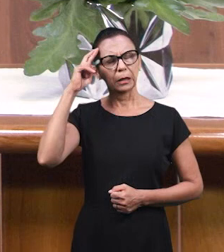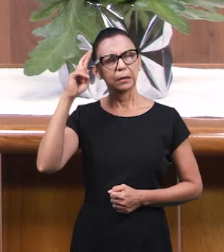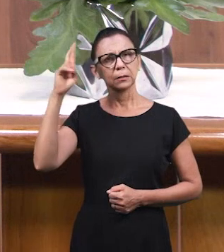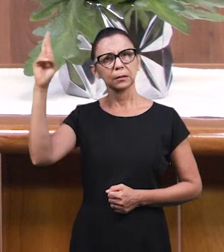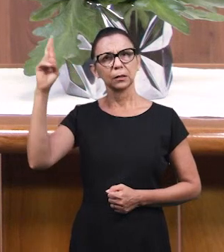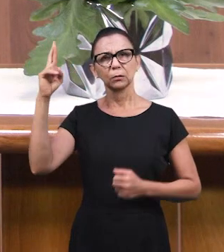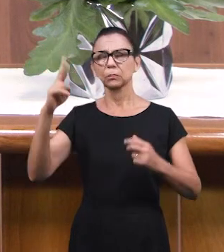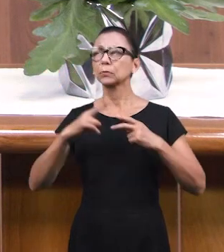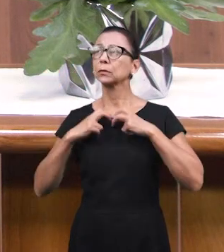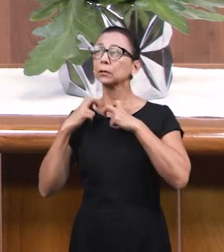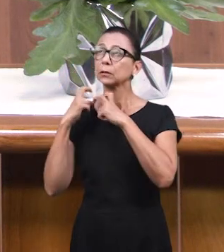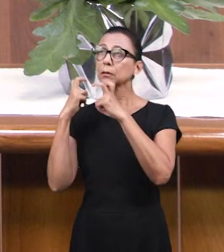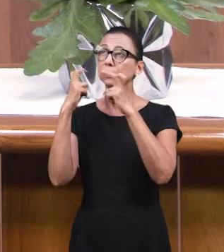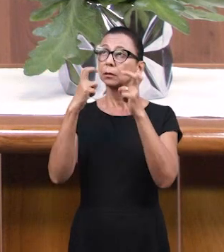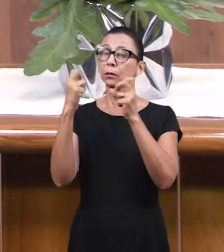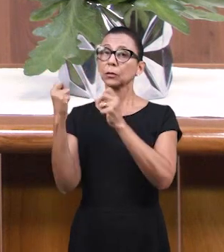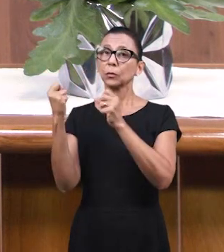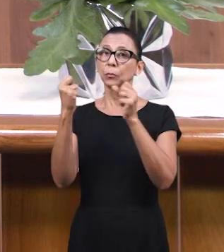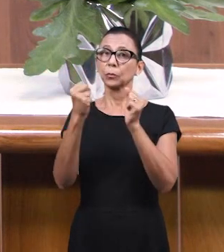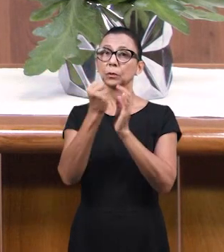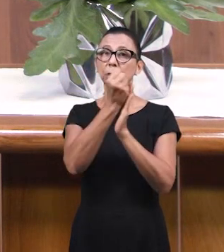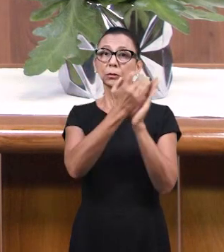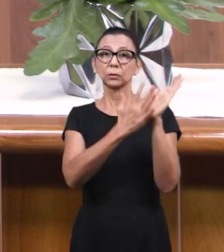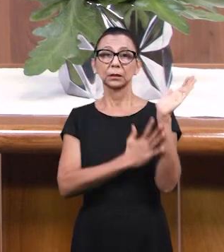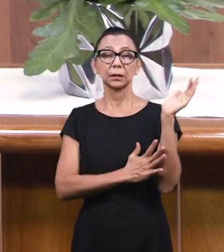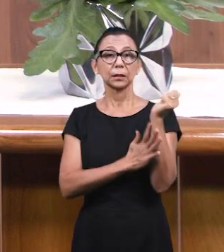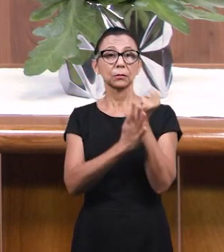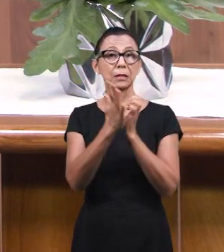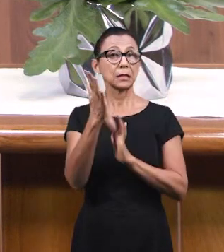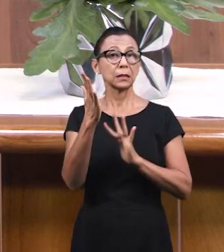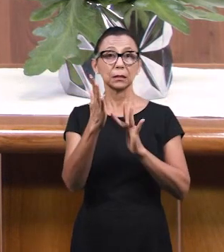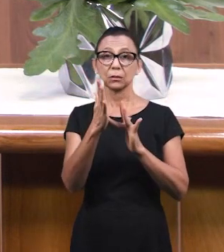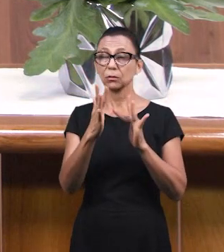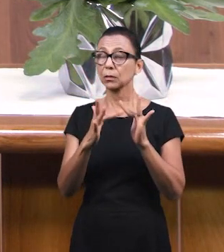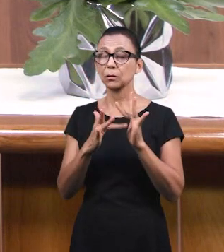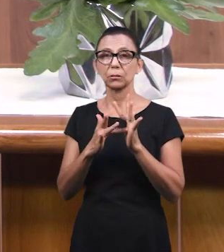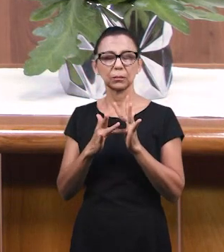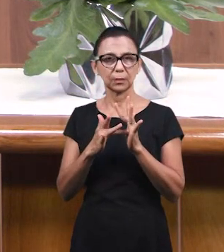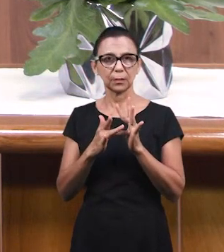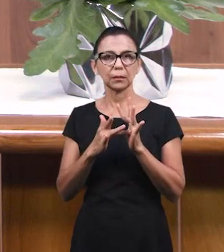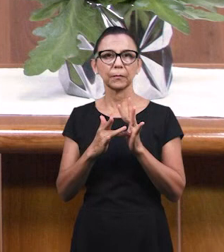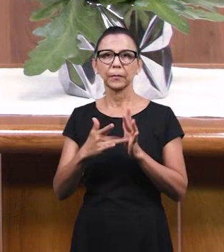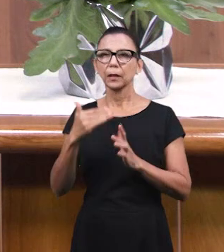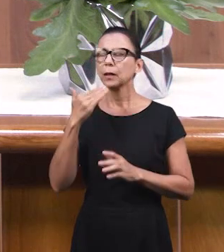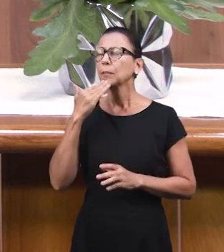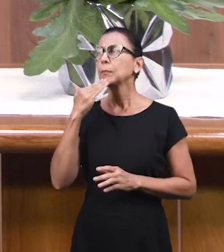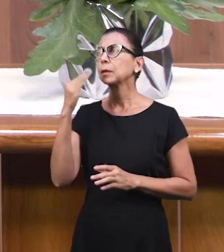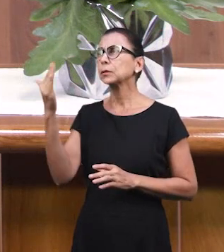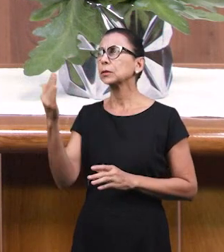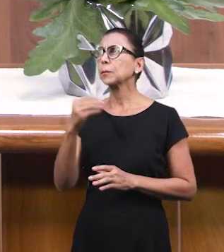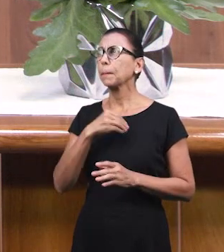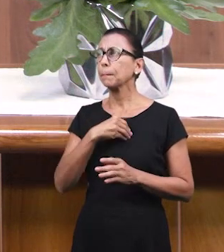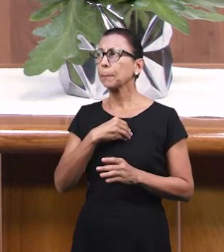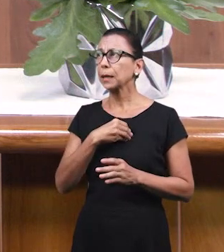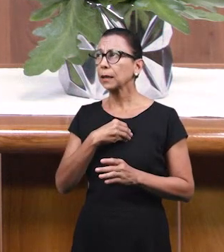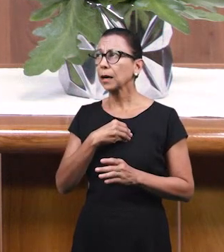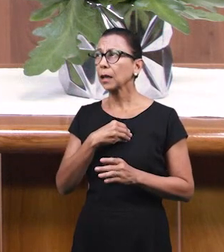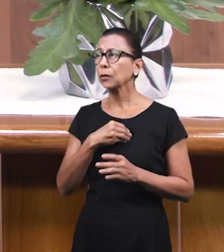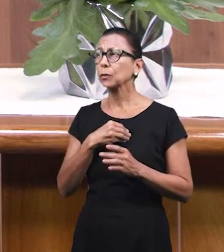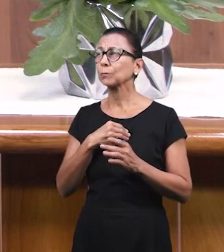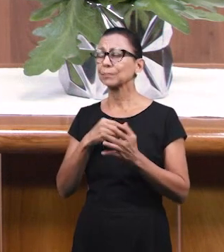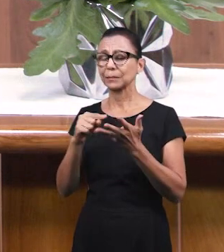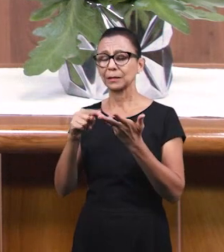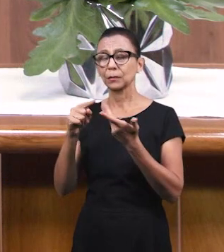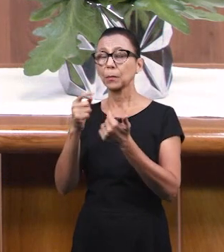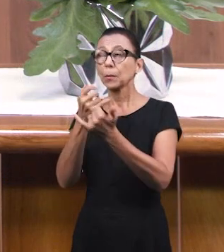Господь мы взываем О силе крови Иисуса Просим